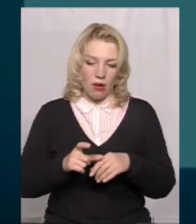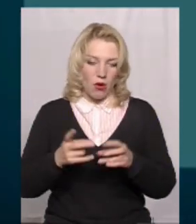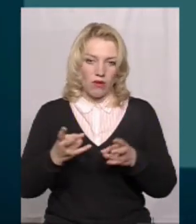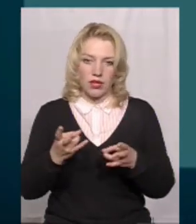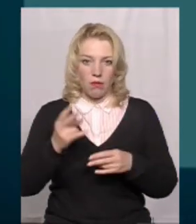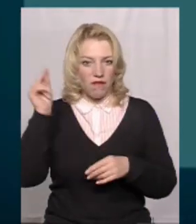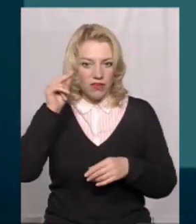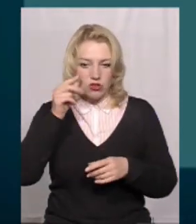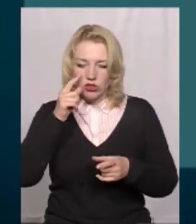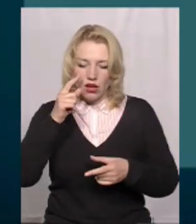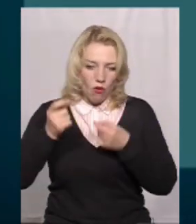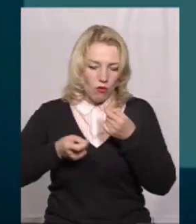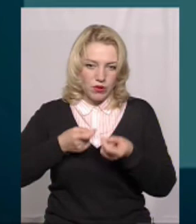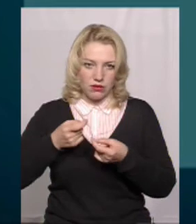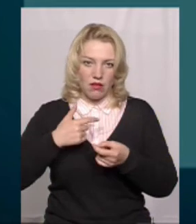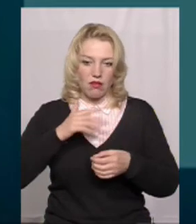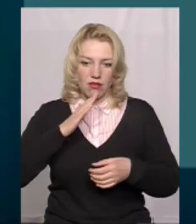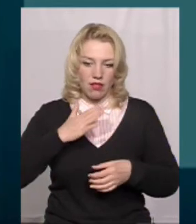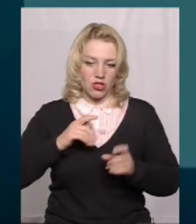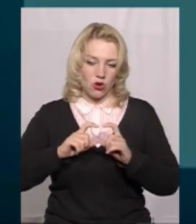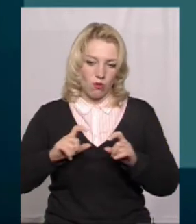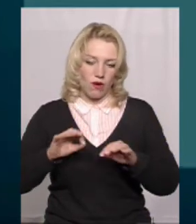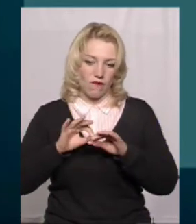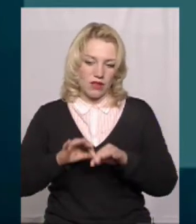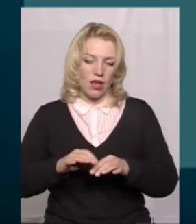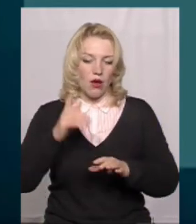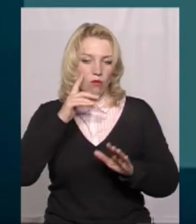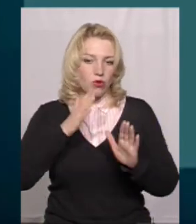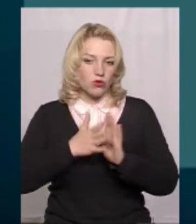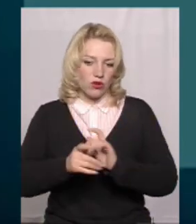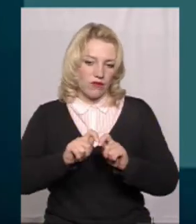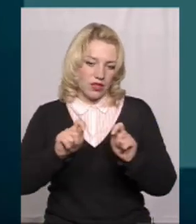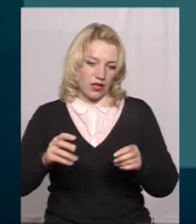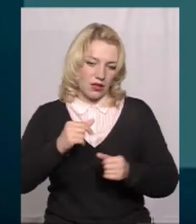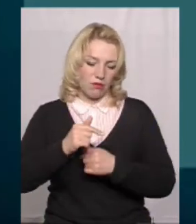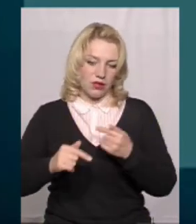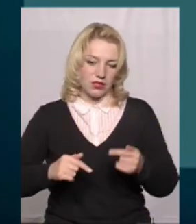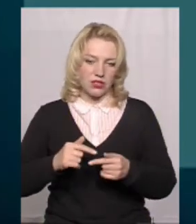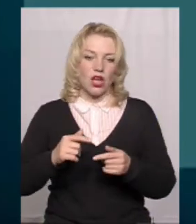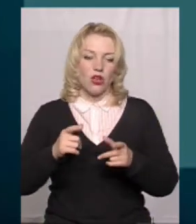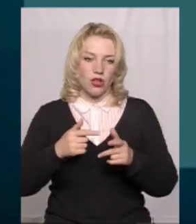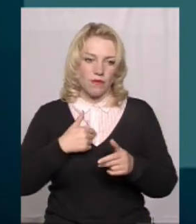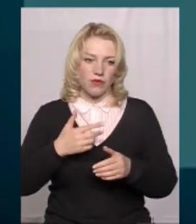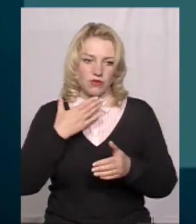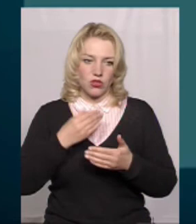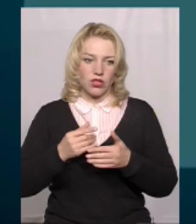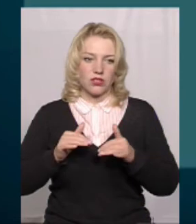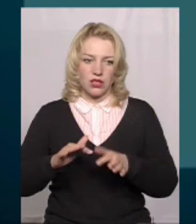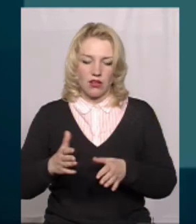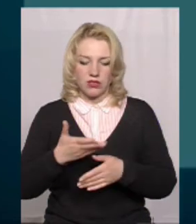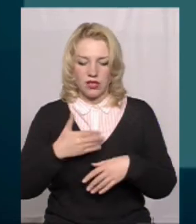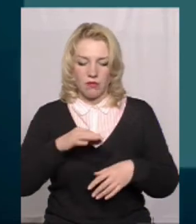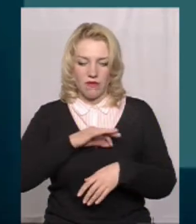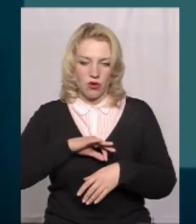Наша компанія веде прозорий та відкритий бізнес, готовий до співпраці та будь-якого конструктиву. У своїй діяльності ми використовуємо